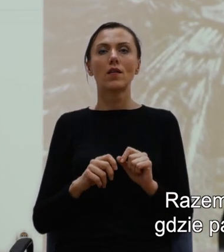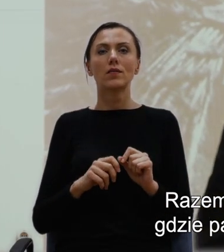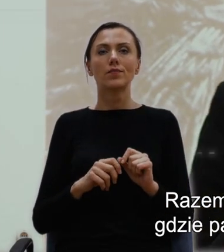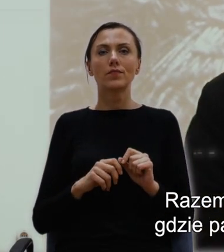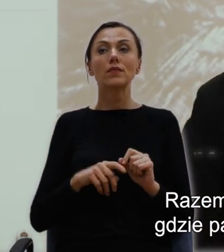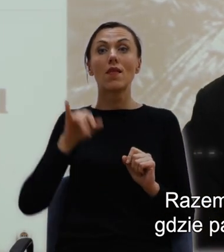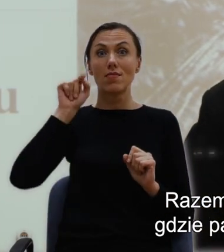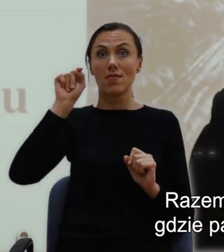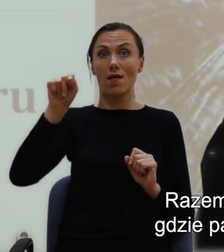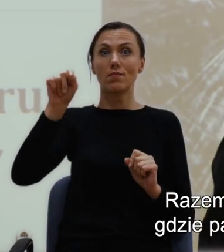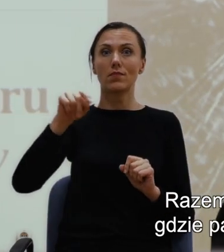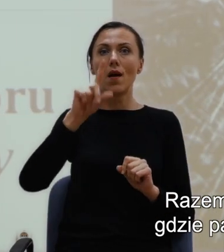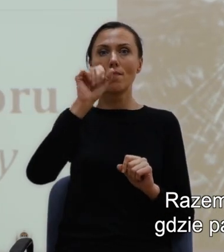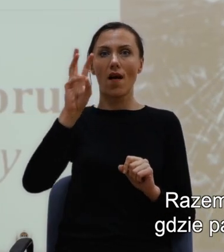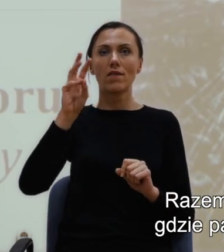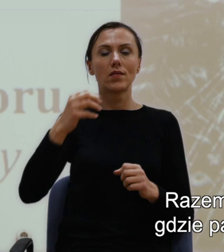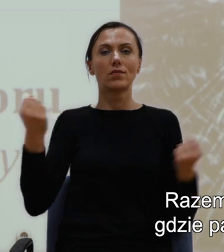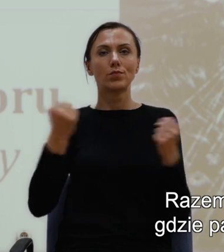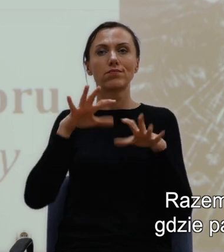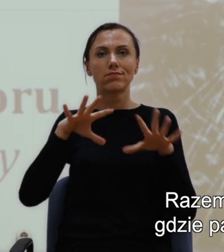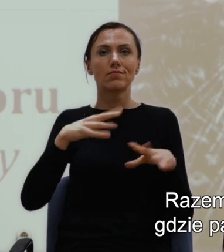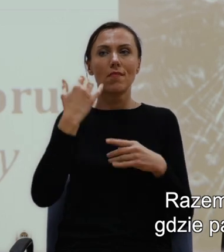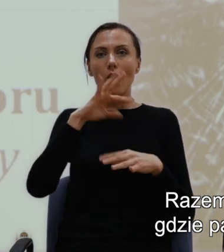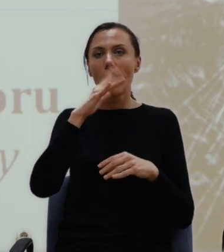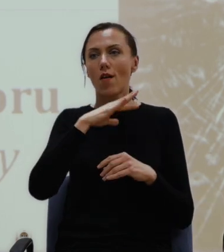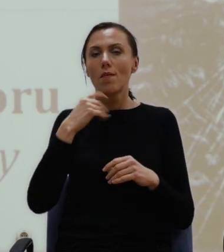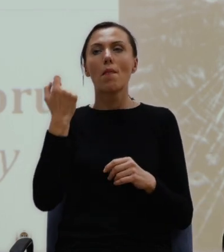jej ulubionymi zwierzętami.